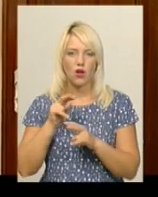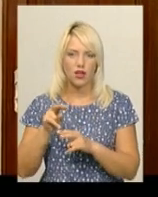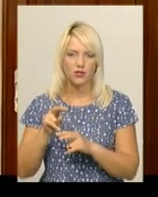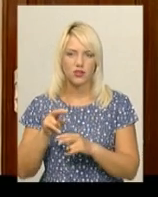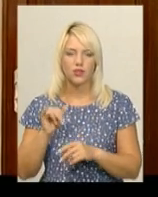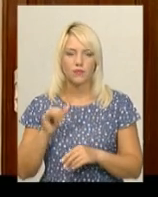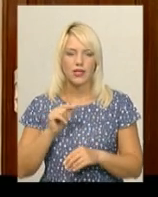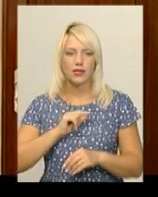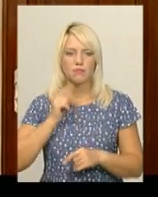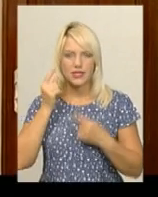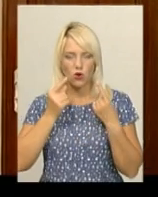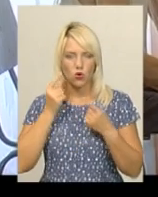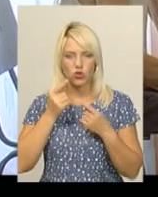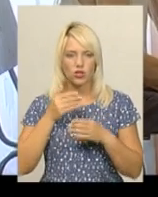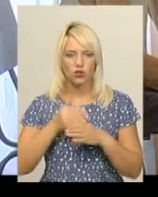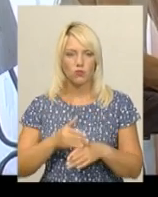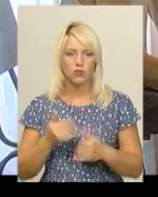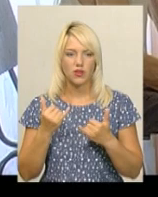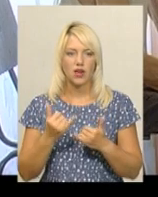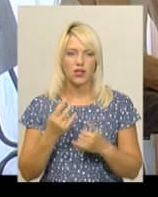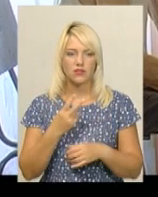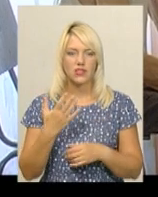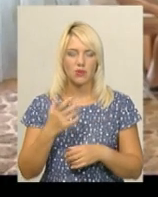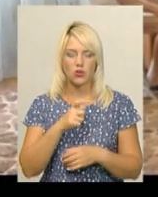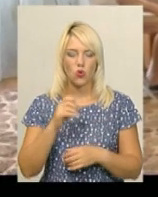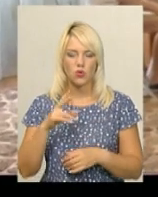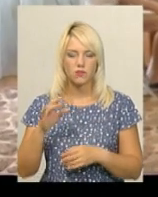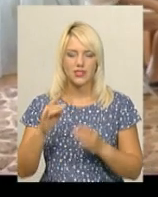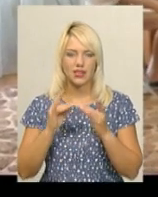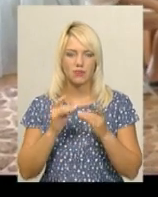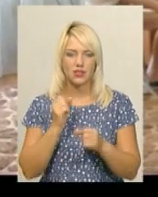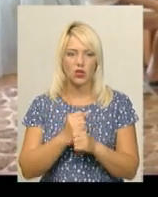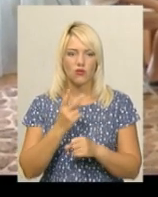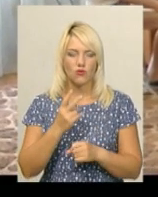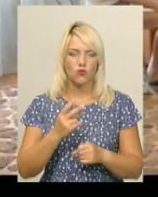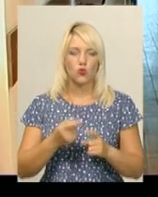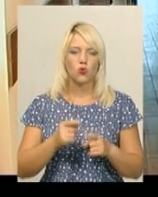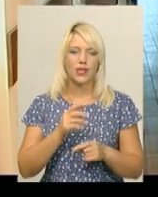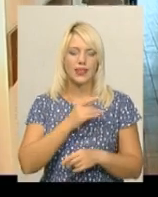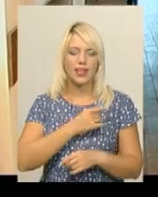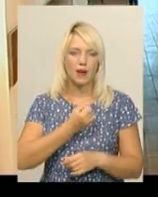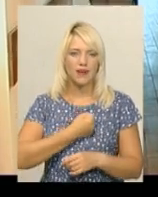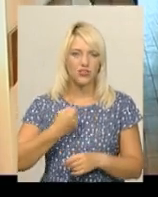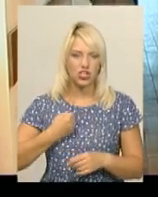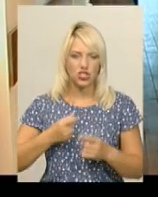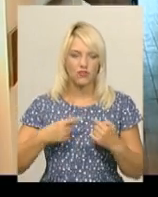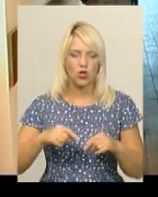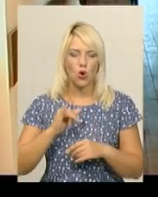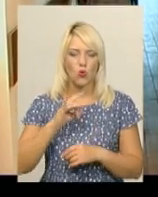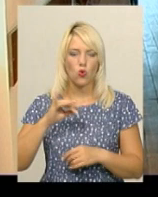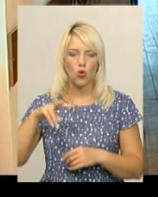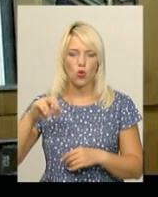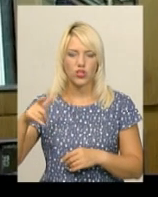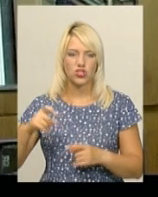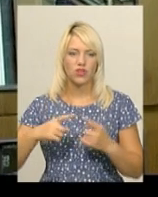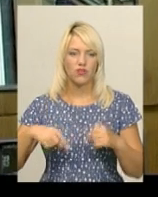психологічна допомога. Наразі 25 хоспісних ліжок функціонують у двох терапевтичних та урологічному відділеннях Хмельницької міської